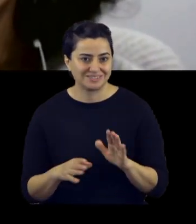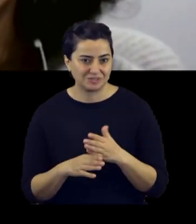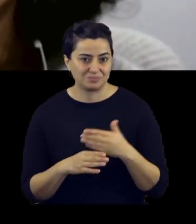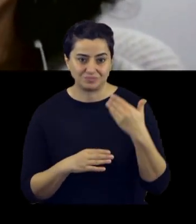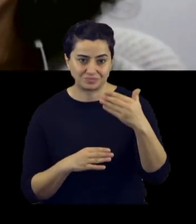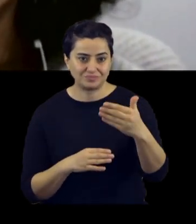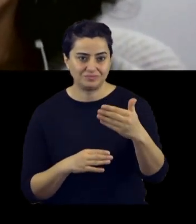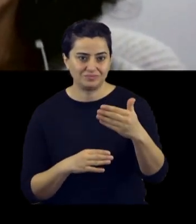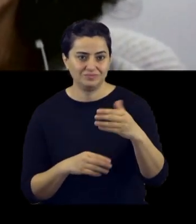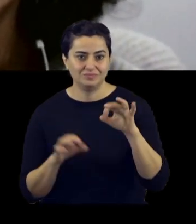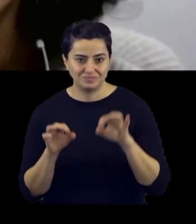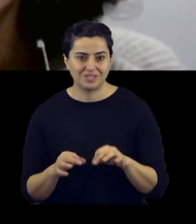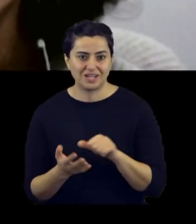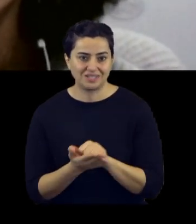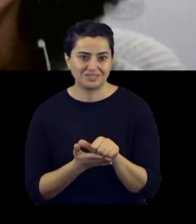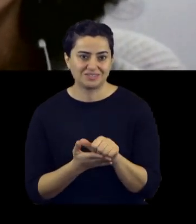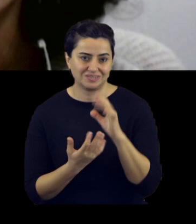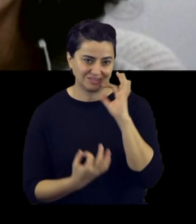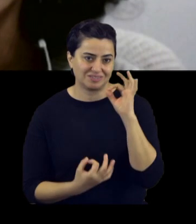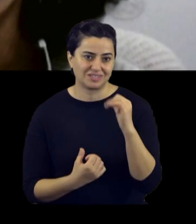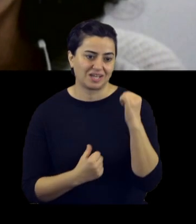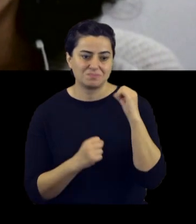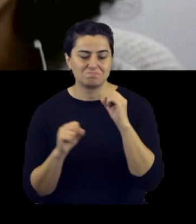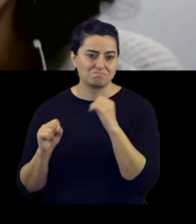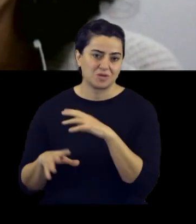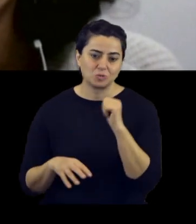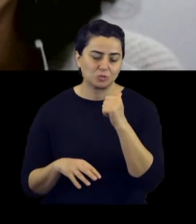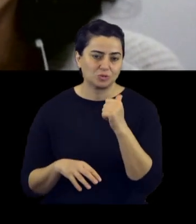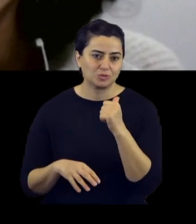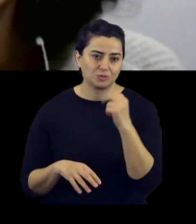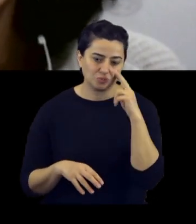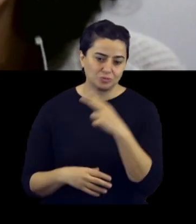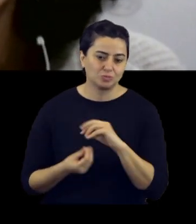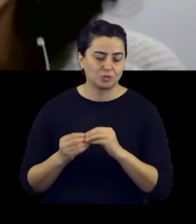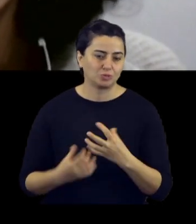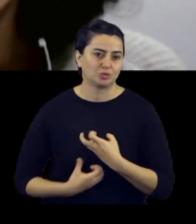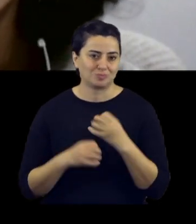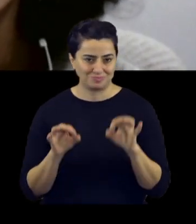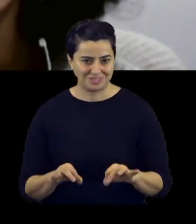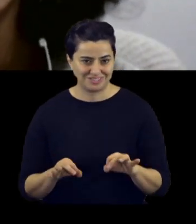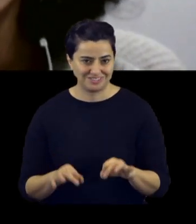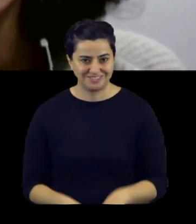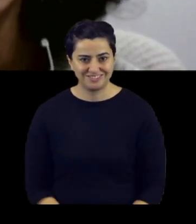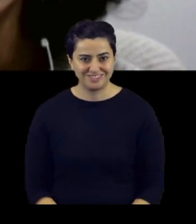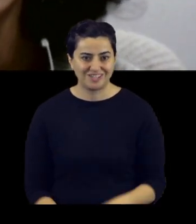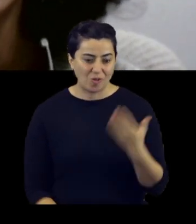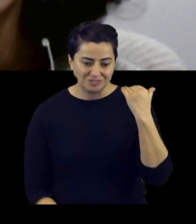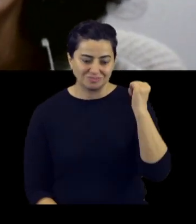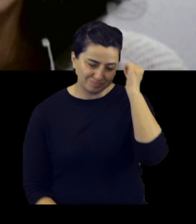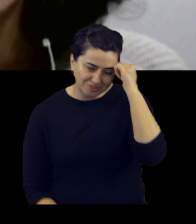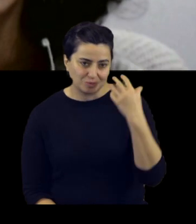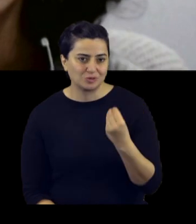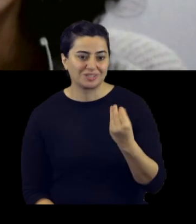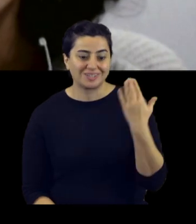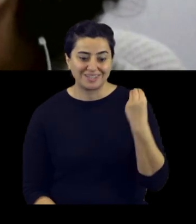Çünkü ileride başlanan her şeyde insan geride bıraktığı günlerin derdine tasasına düşüyor. Neden daha önce